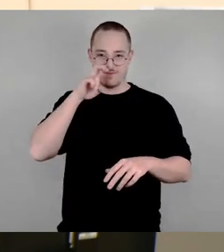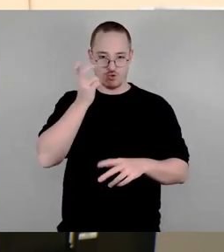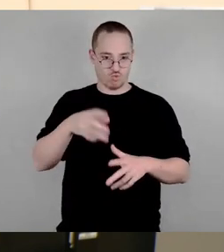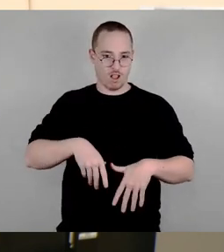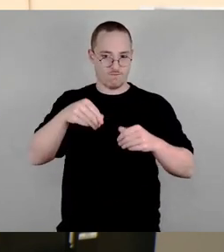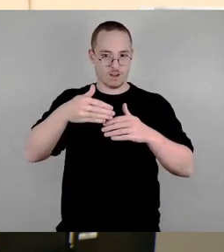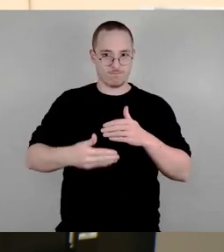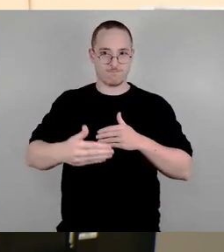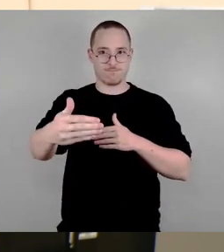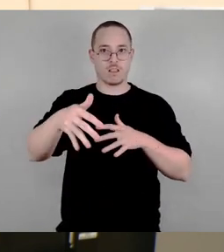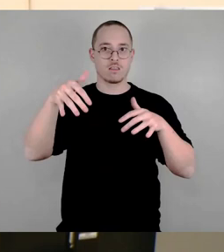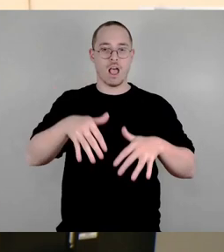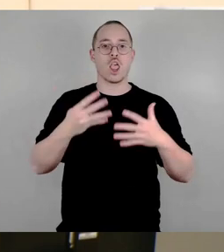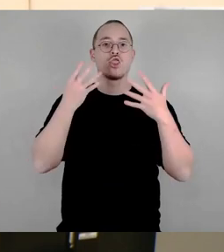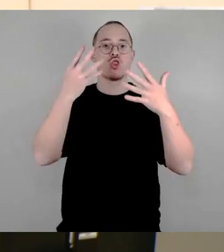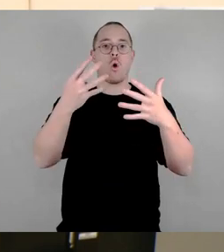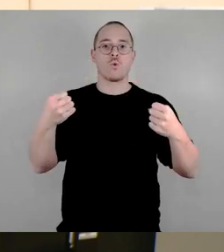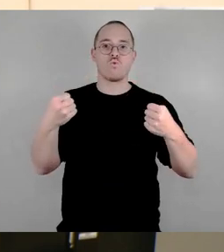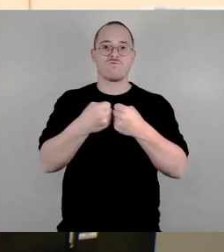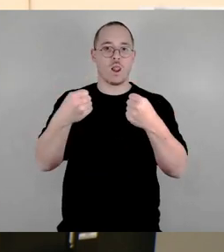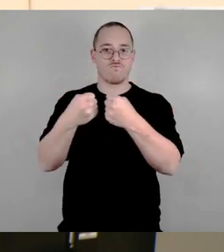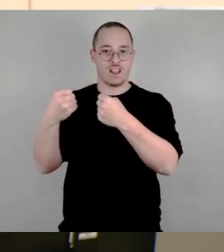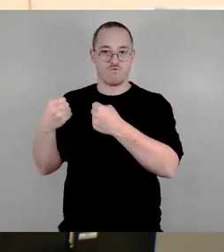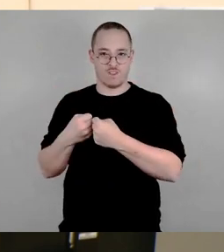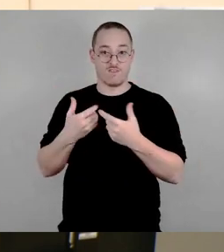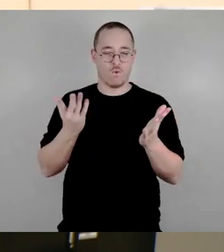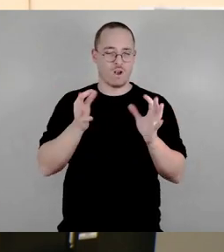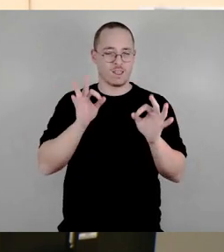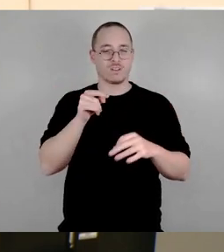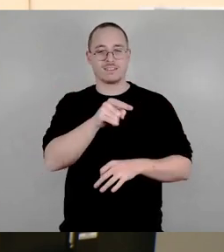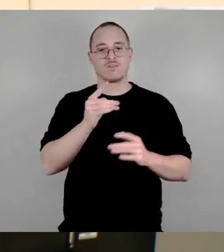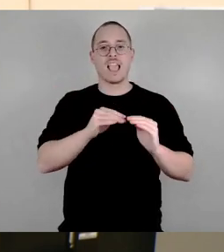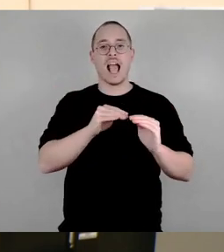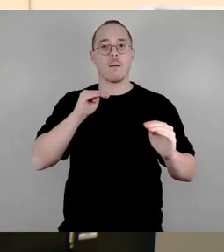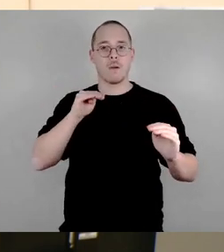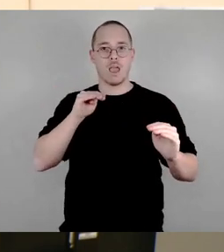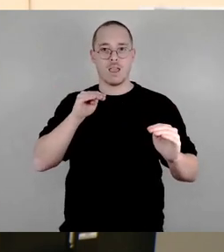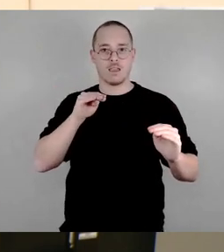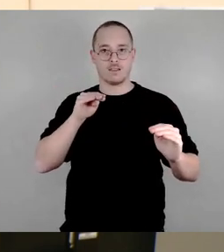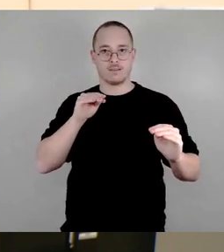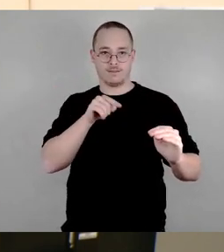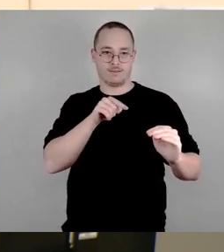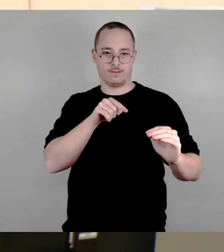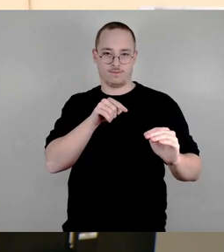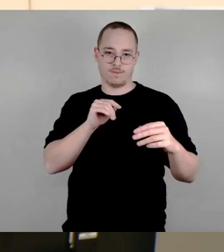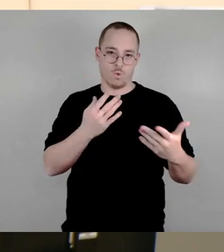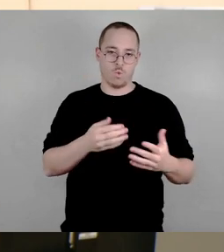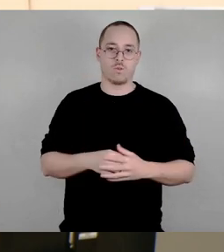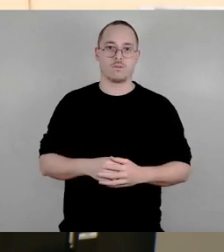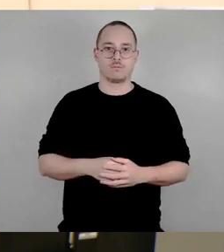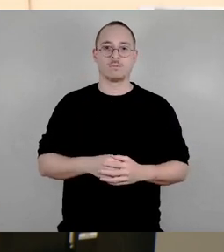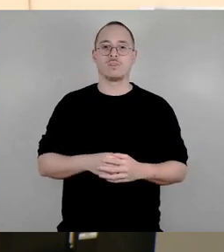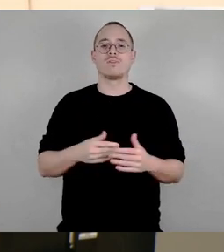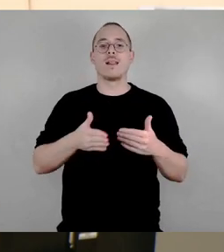insbesondere der Bereich am Schillerplatz und das ist genau der Zeitraum,